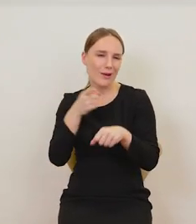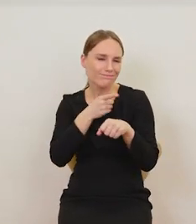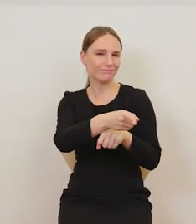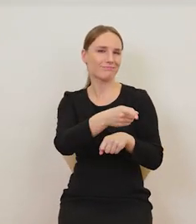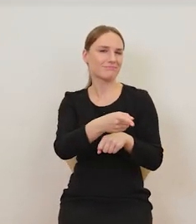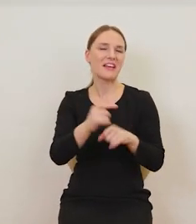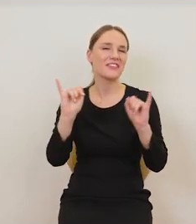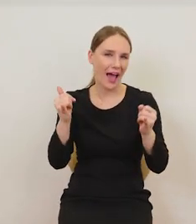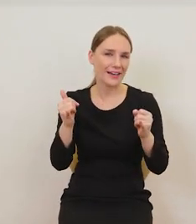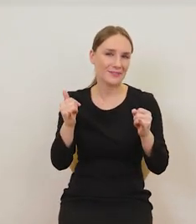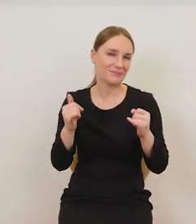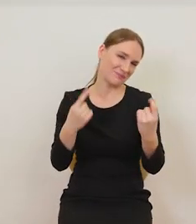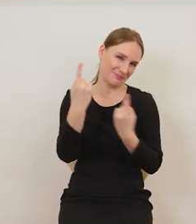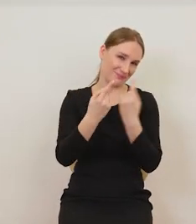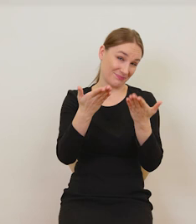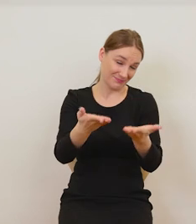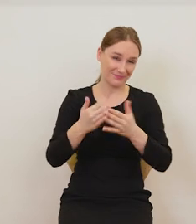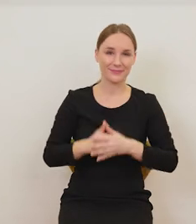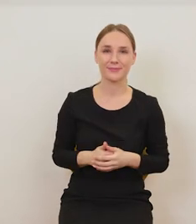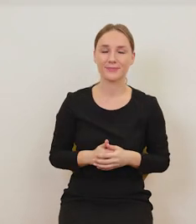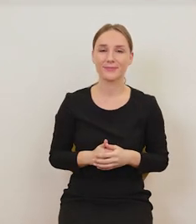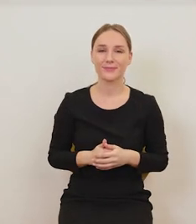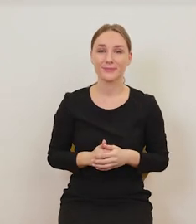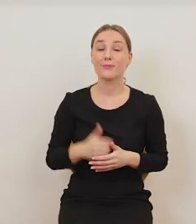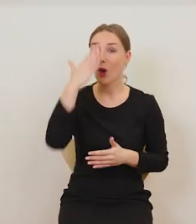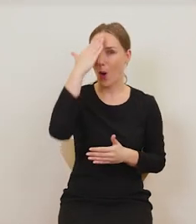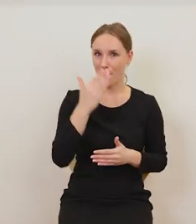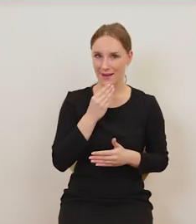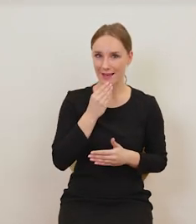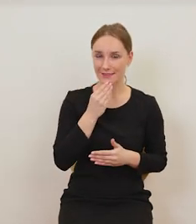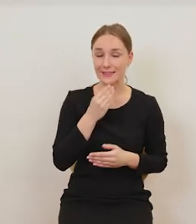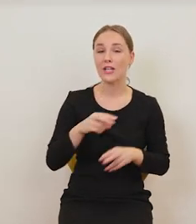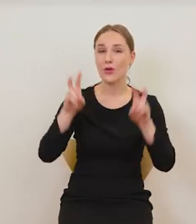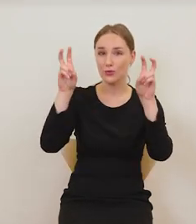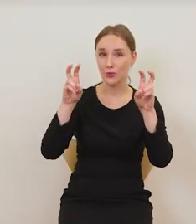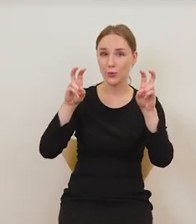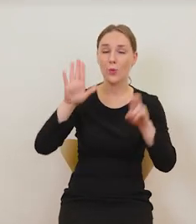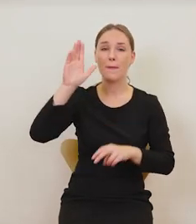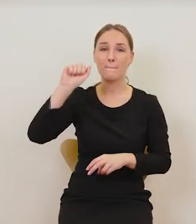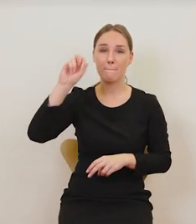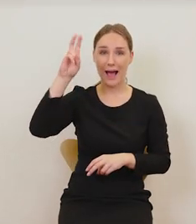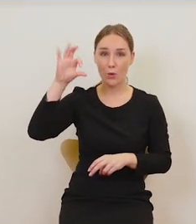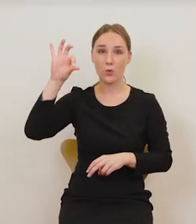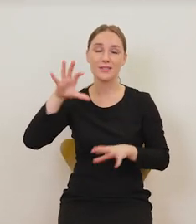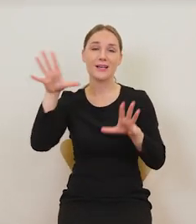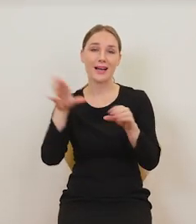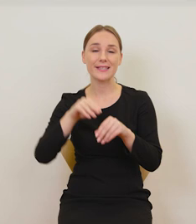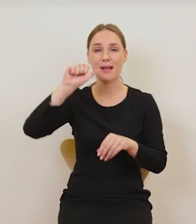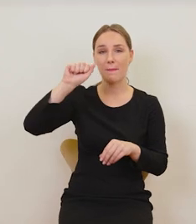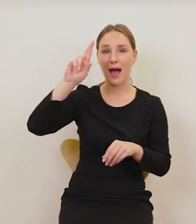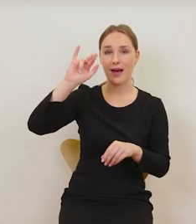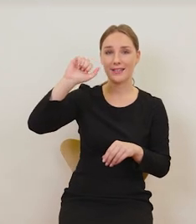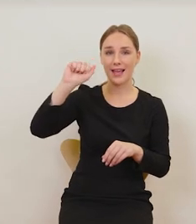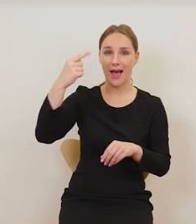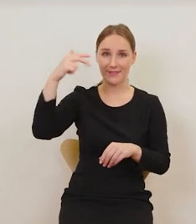Tutaj mamy obraz przedstawiający zatytułowany Bachus i Ariadna. Na tym obrazie on jest dość